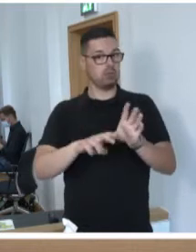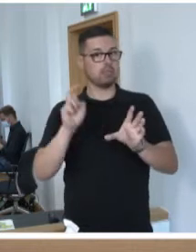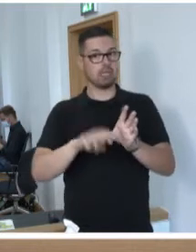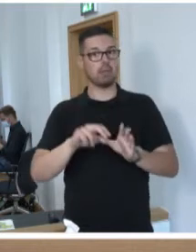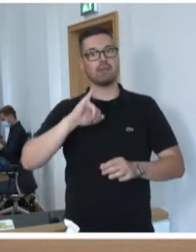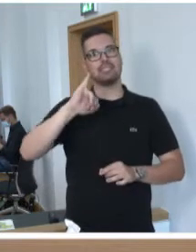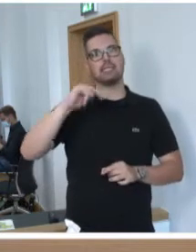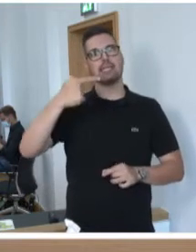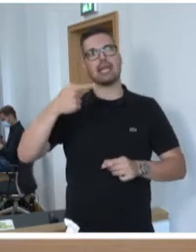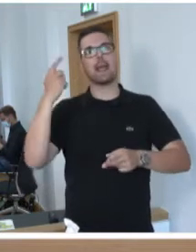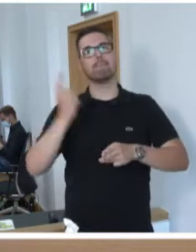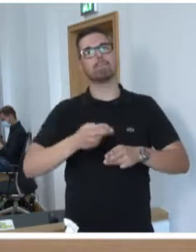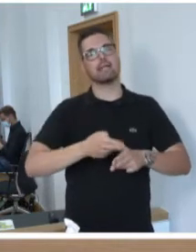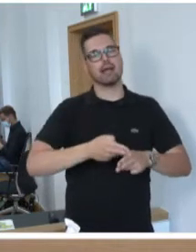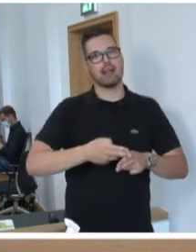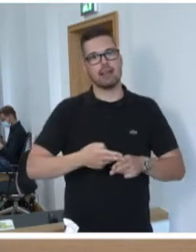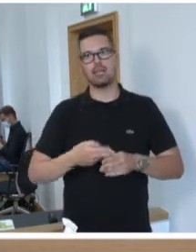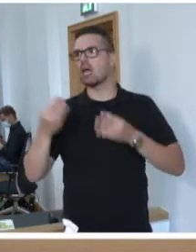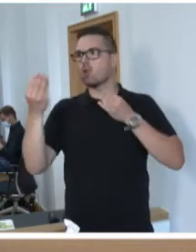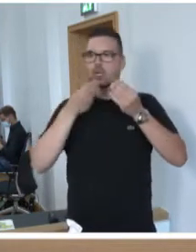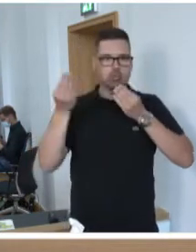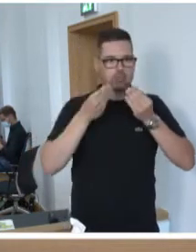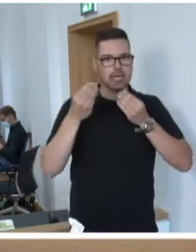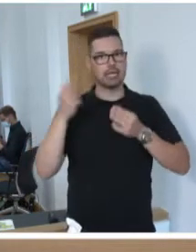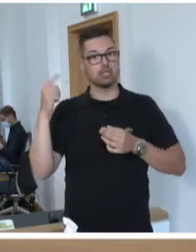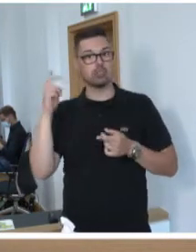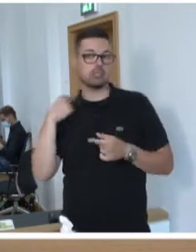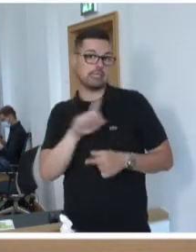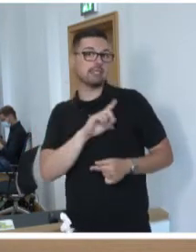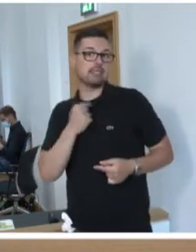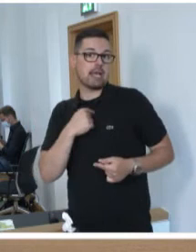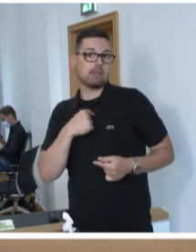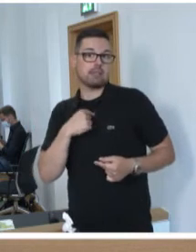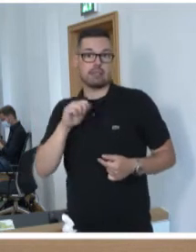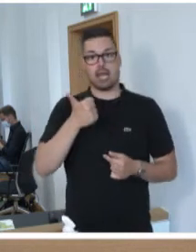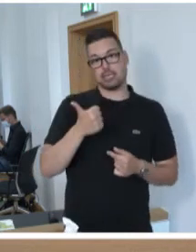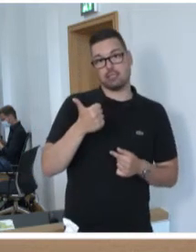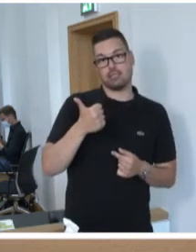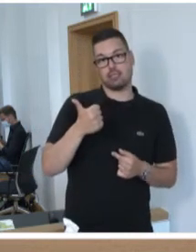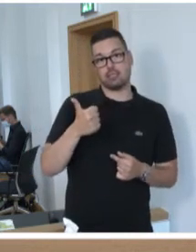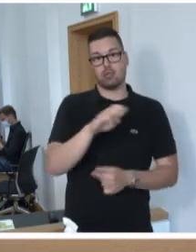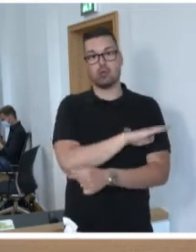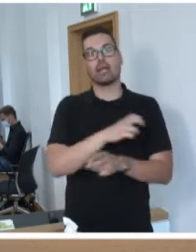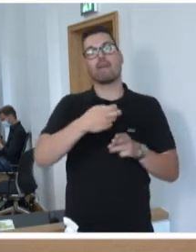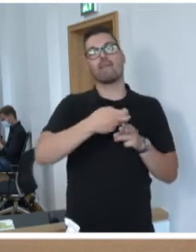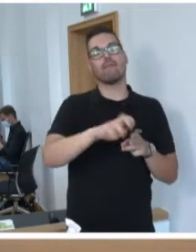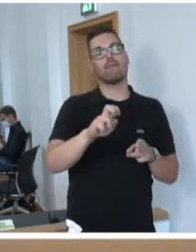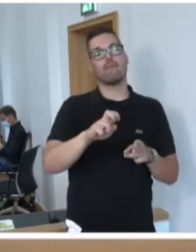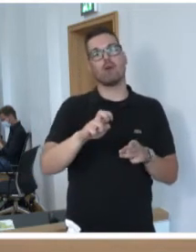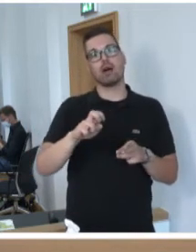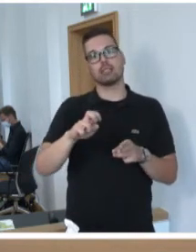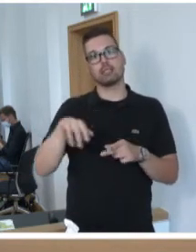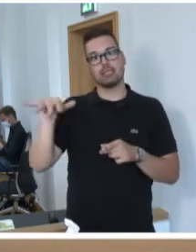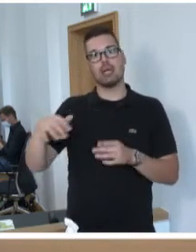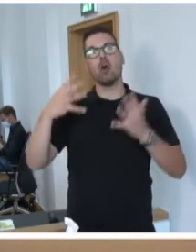Metall und haben sich am Rande ja Gespräche ergeben. Ich habe mit beispielsweise einem Kollegen der Fortwerke gesprochen, er ist